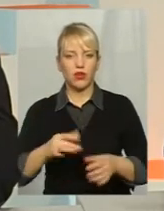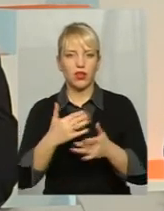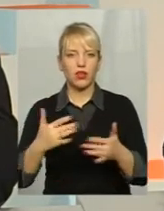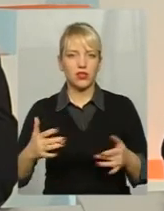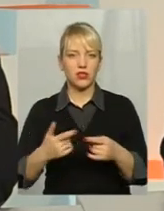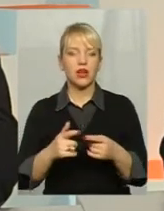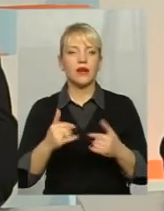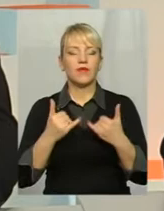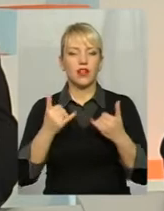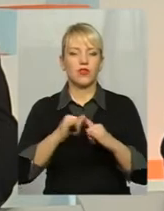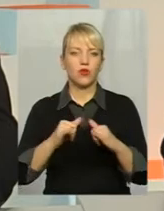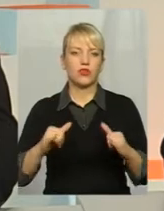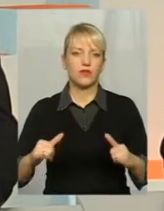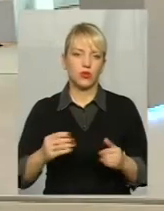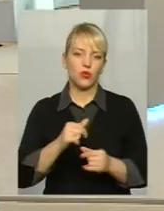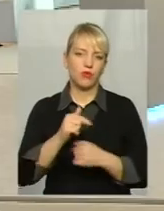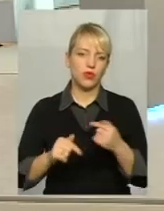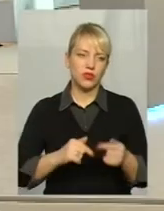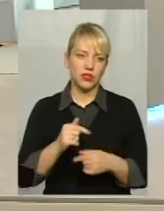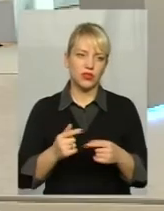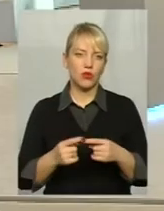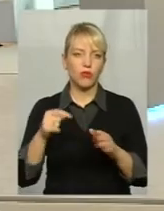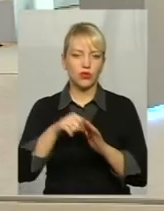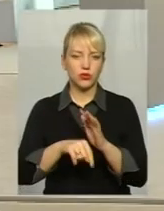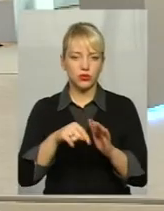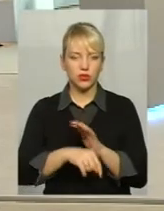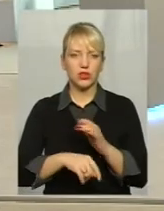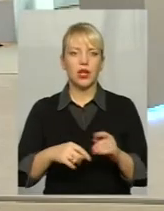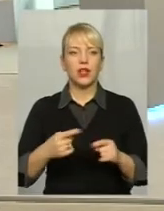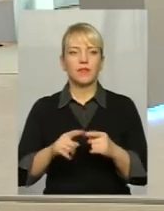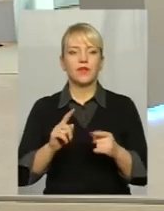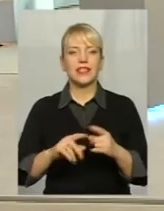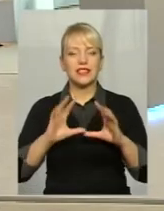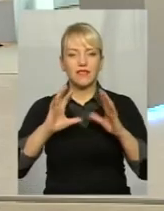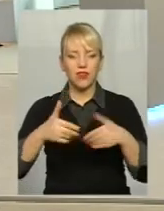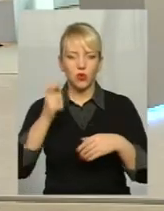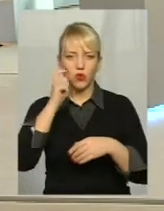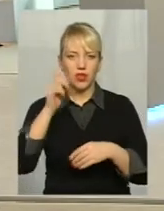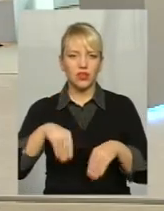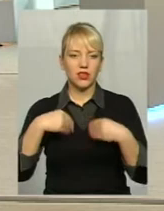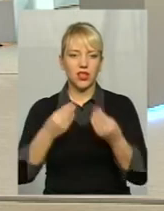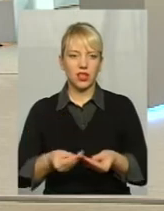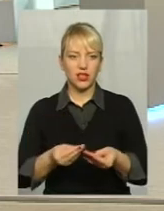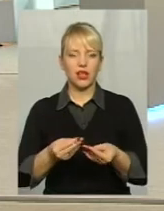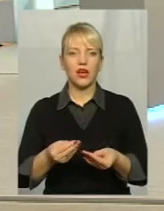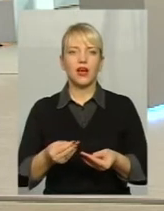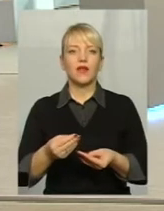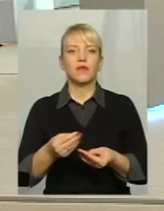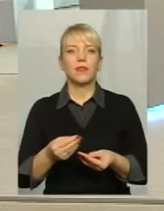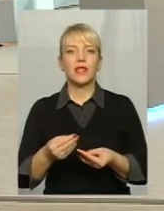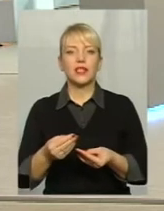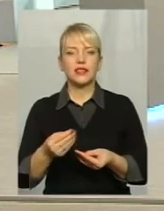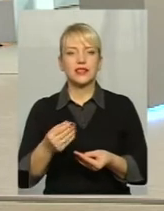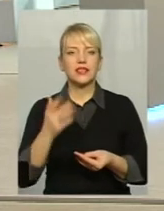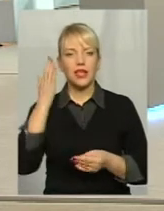Для розвитку бізнесу окремо величезна кількість програм Тобто, суті, світ Україні дає чималі цільові гроші, але їх треба